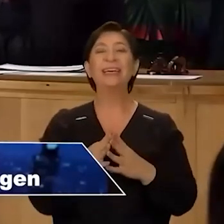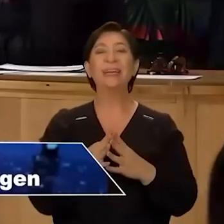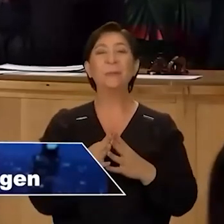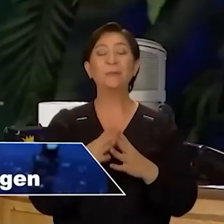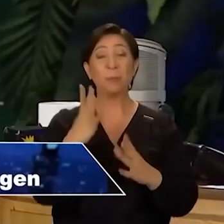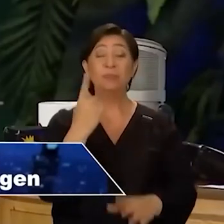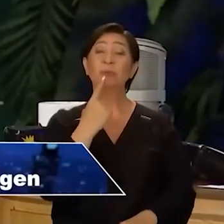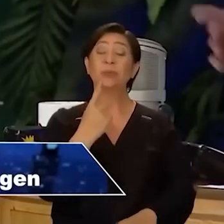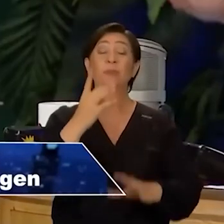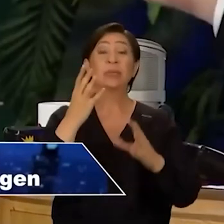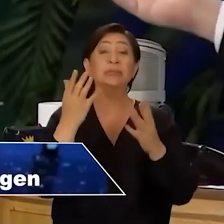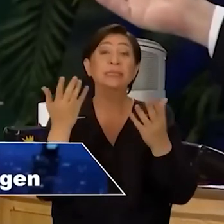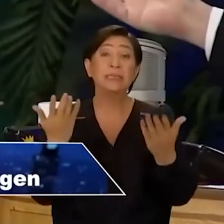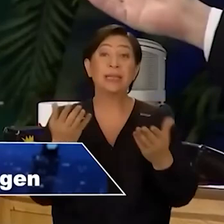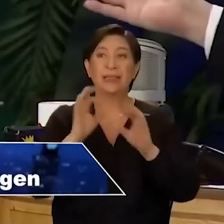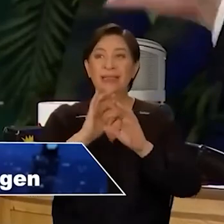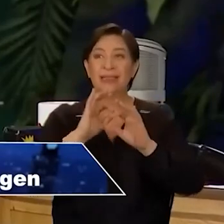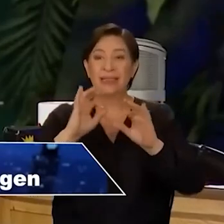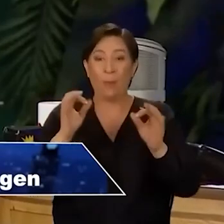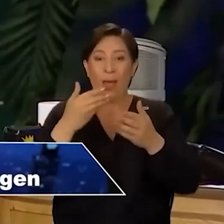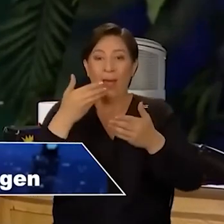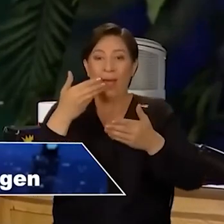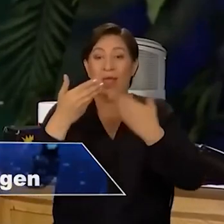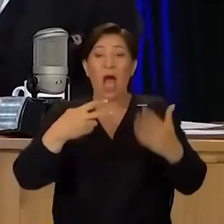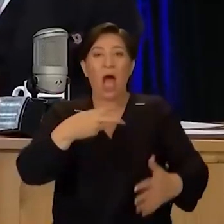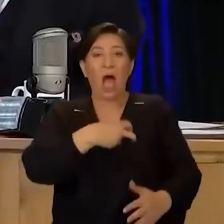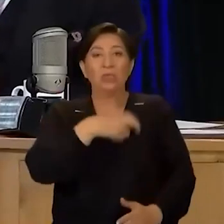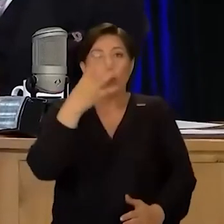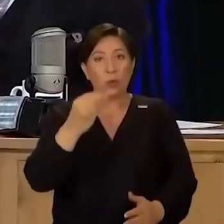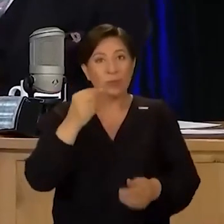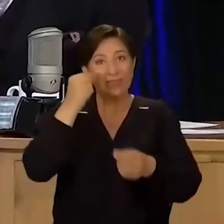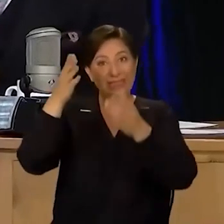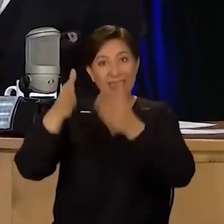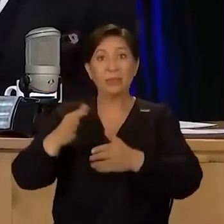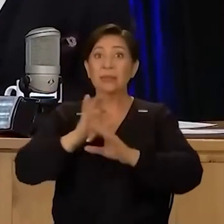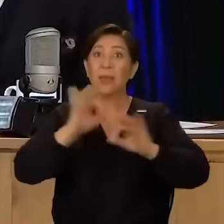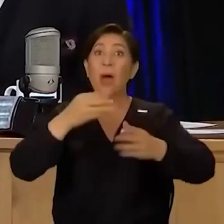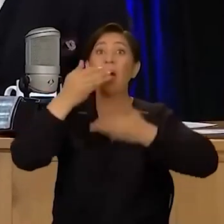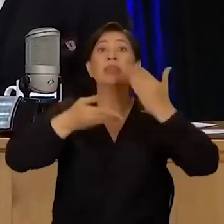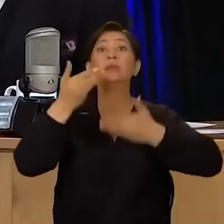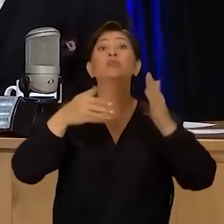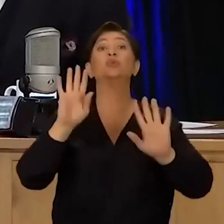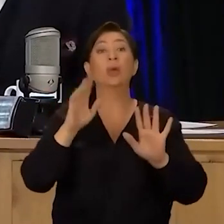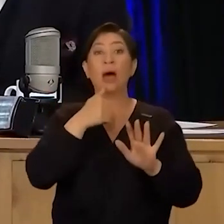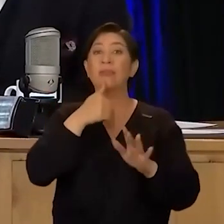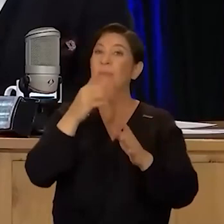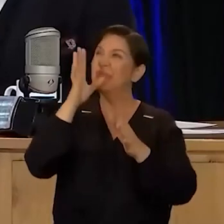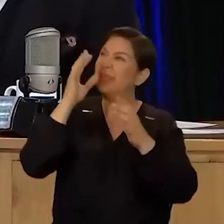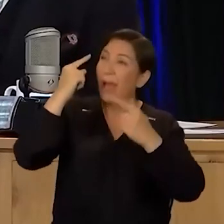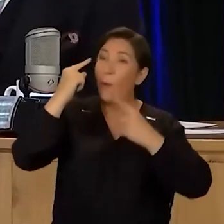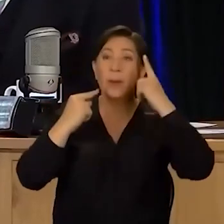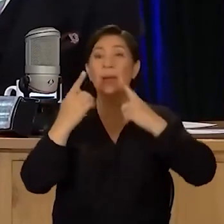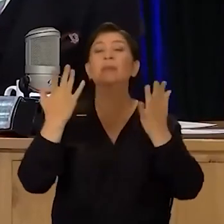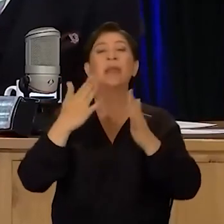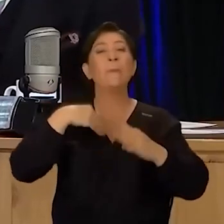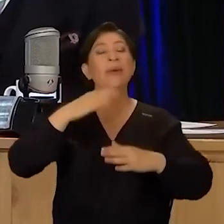çok da tarif etmiyorsun galiba. Yani aşık olduğun insanı çok tarif etmiyor. Hiçbir şarkında aşık olduğun adamı tarif etmiyorsun. Ben